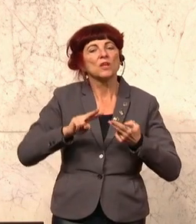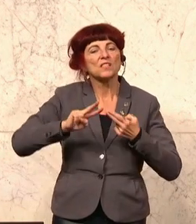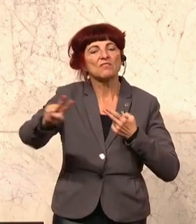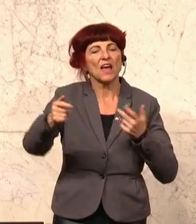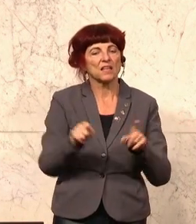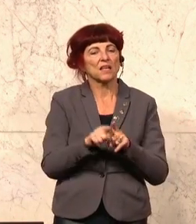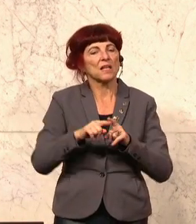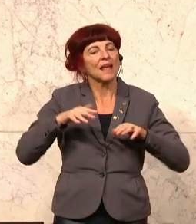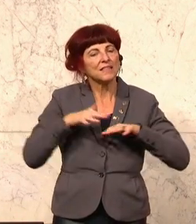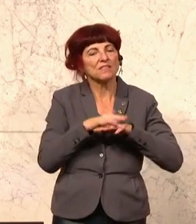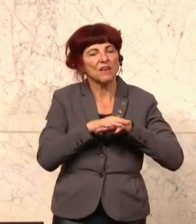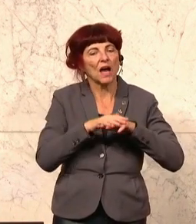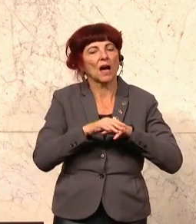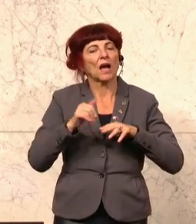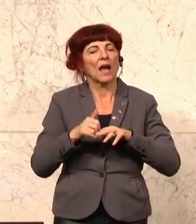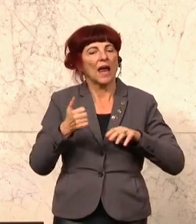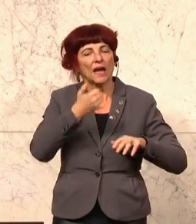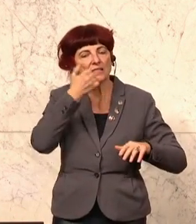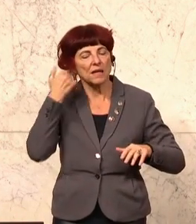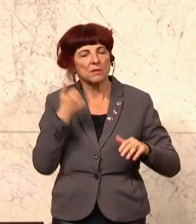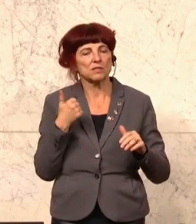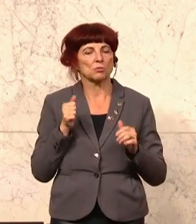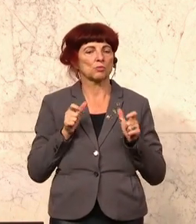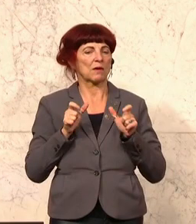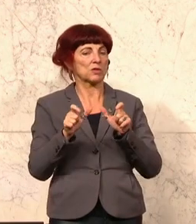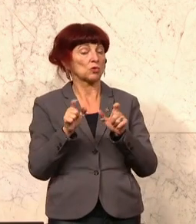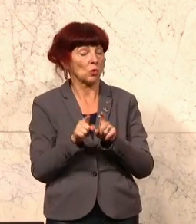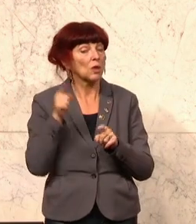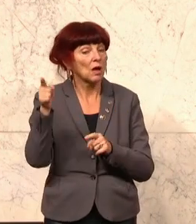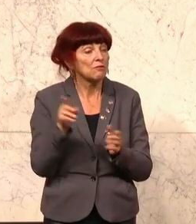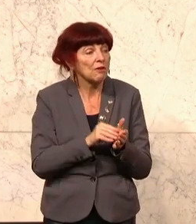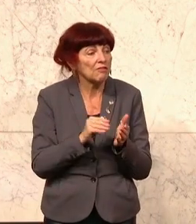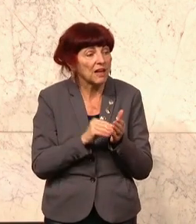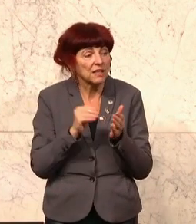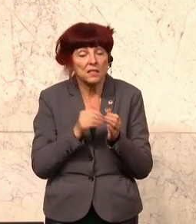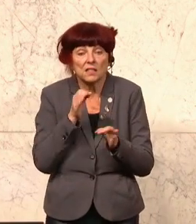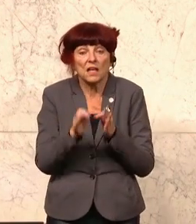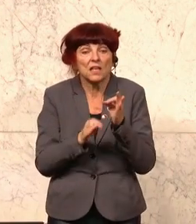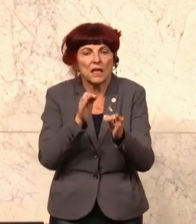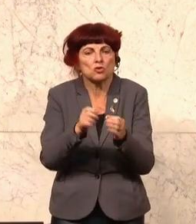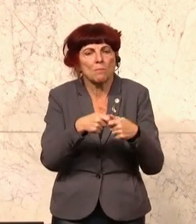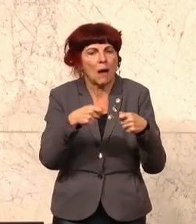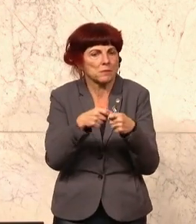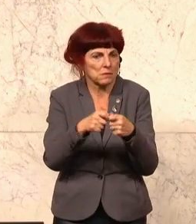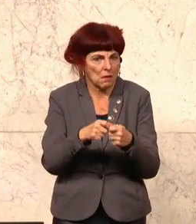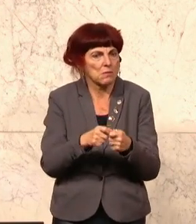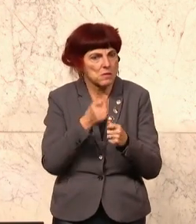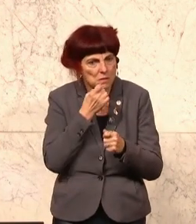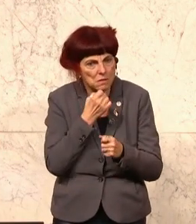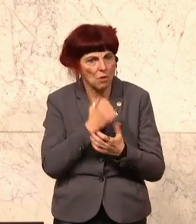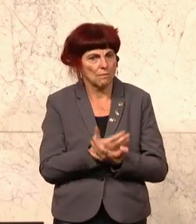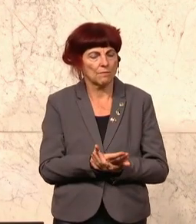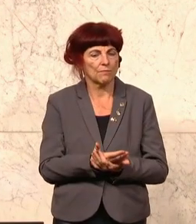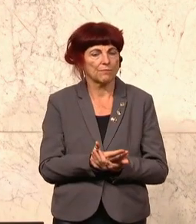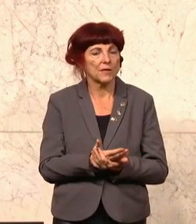Deradikalisierung, arbeitet sorgsam und mit großer Expertise an der Umsetzung strategischer Maßnahmen. Der